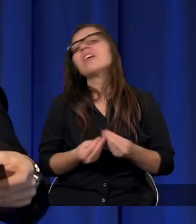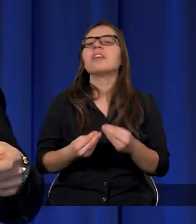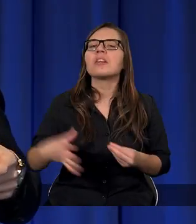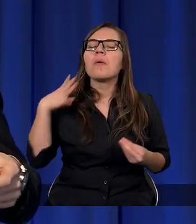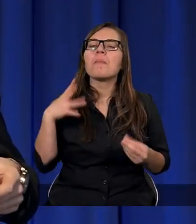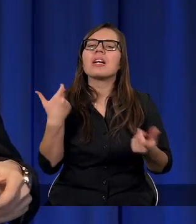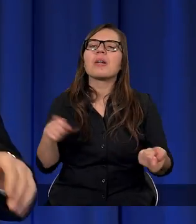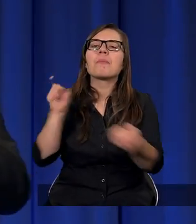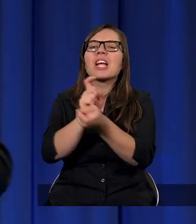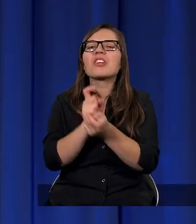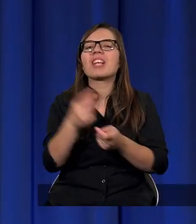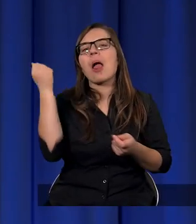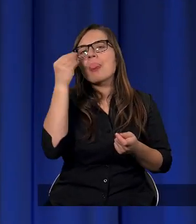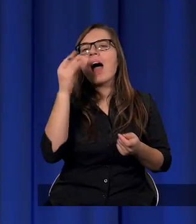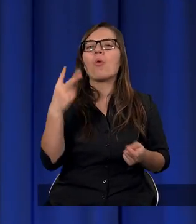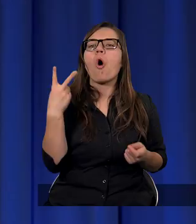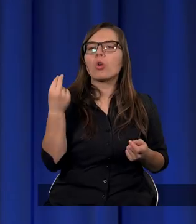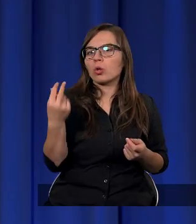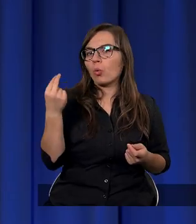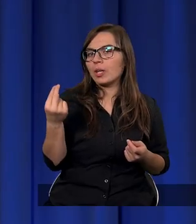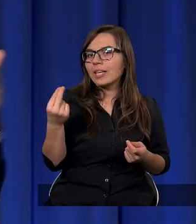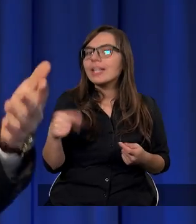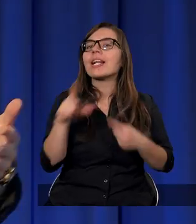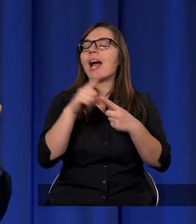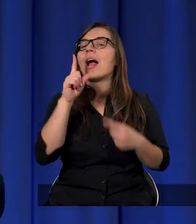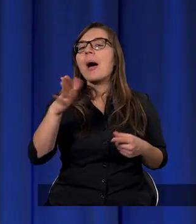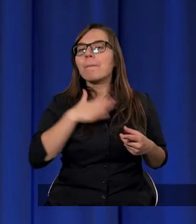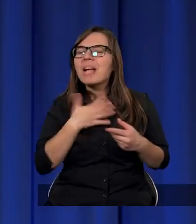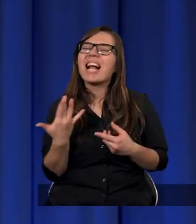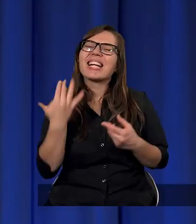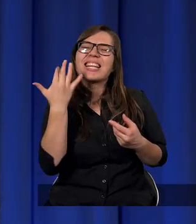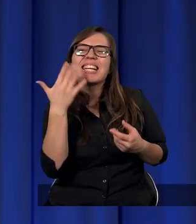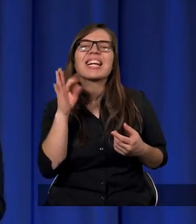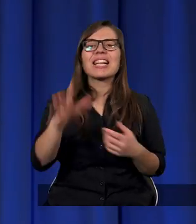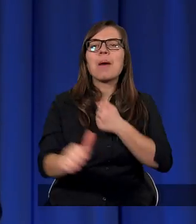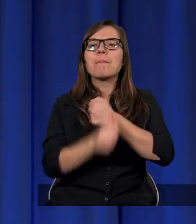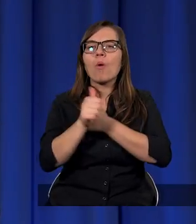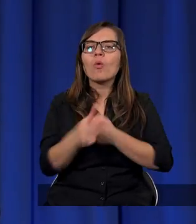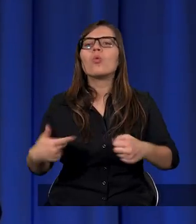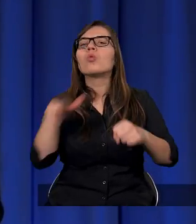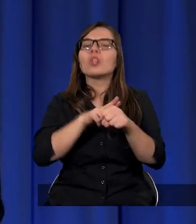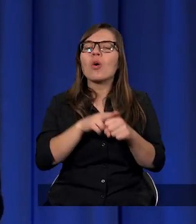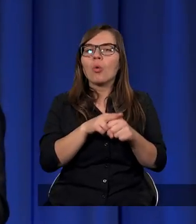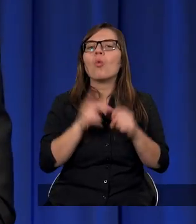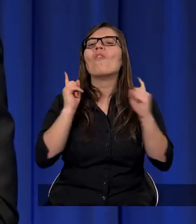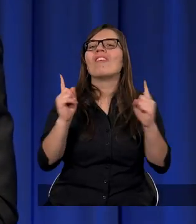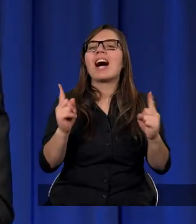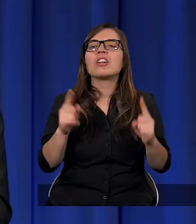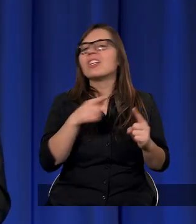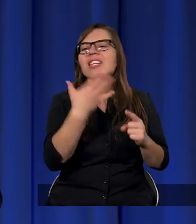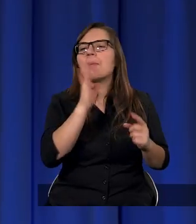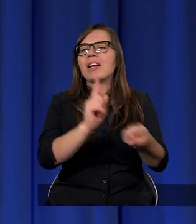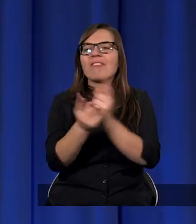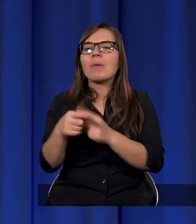przeciwnikami nauki o Trójcy, ale jednak większość pionierów. I mieli kilka takich powodów, dla których tak uważali. Ja wszystkich nie będę